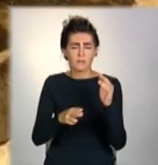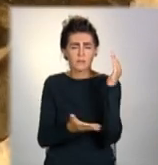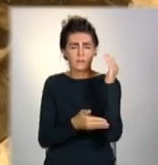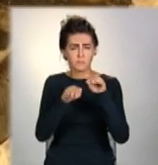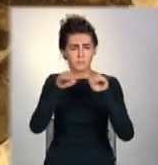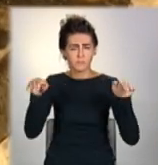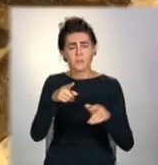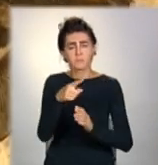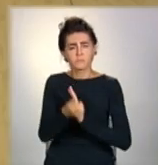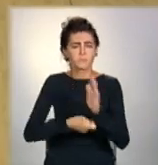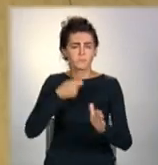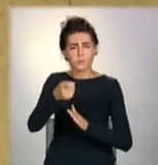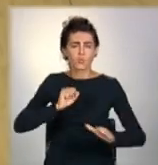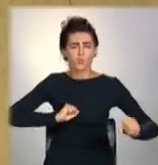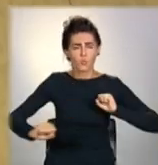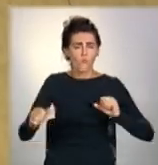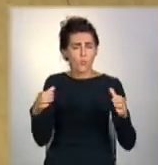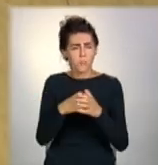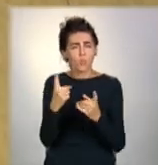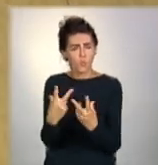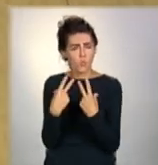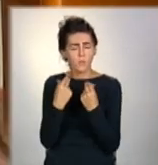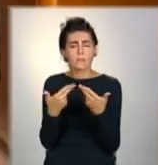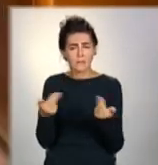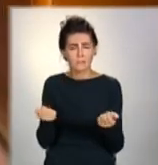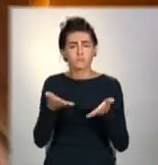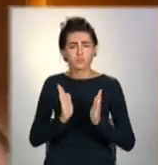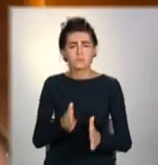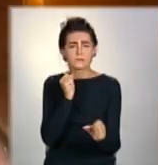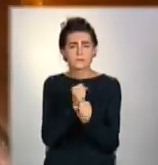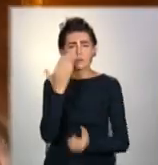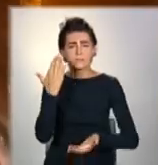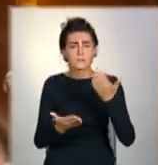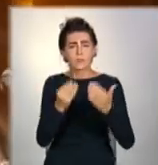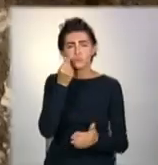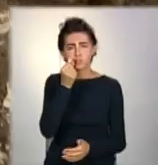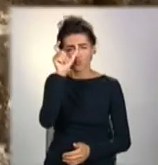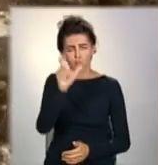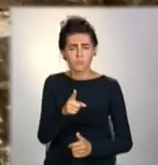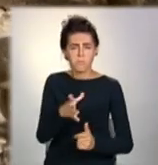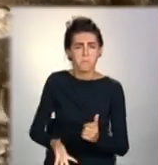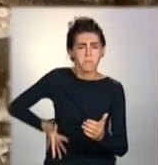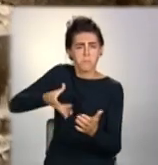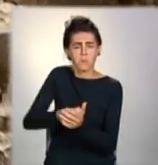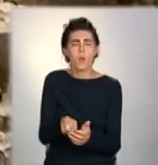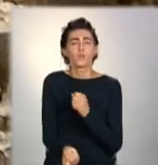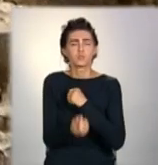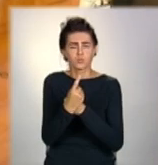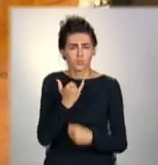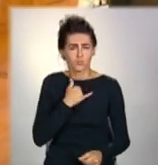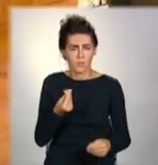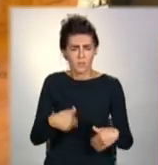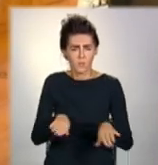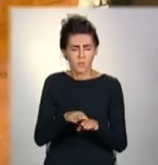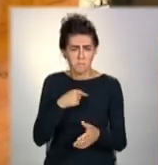Пенсіонер звернувся до керівної кампанії. Там пообіцяли, да, зроблять, якщо чоловік за це заплатить. Откуда вбить у пенсіонера